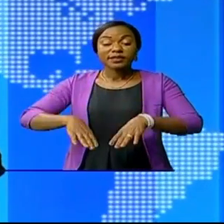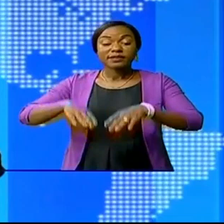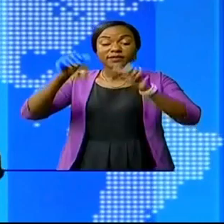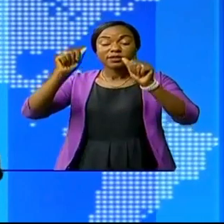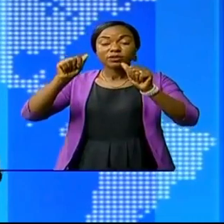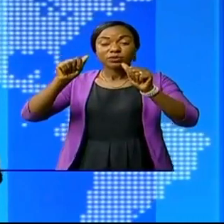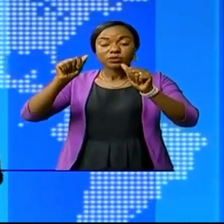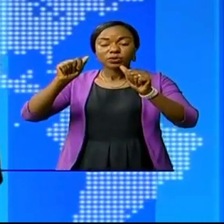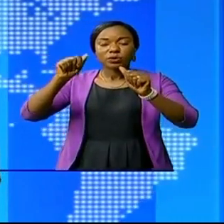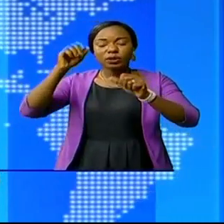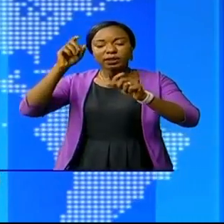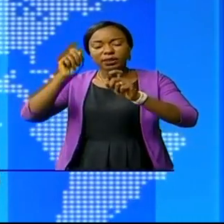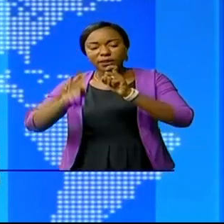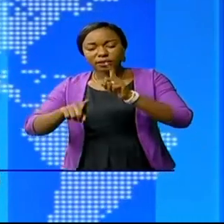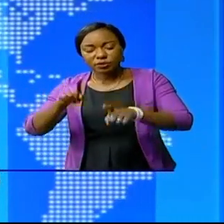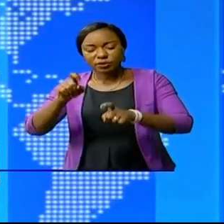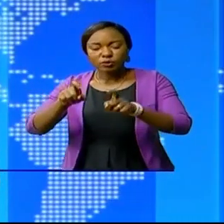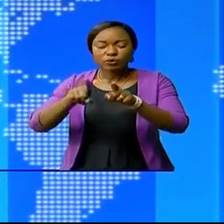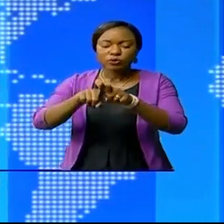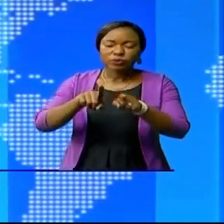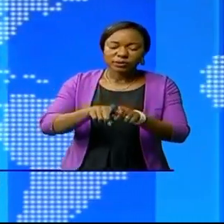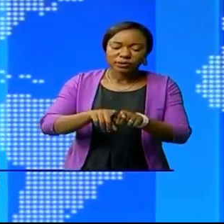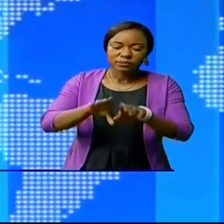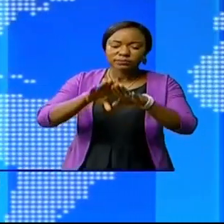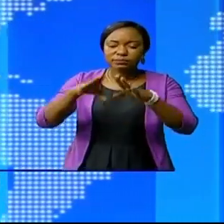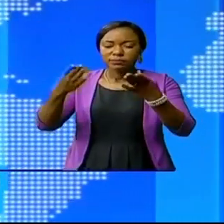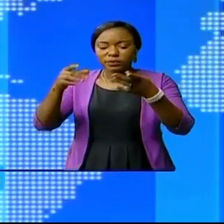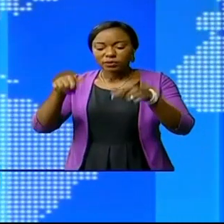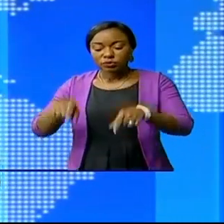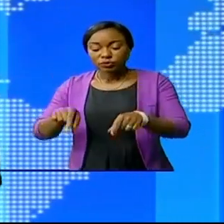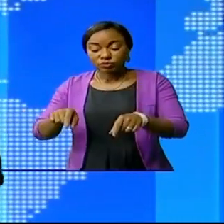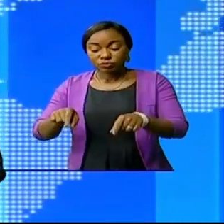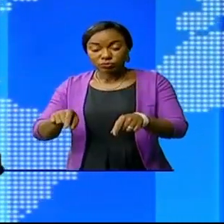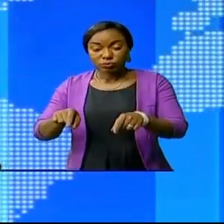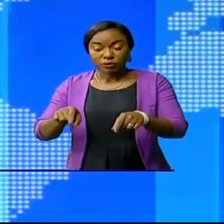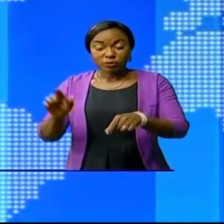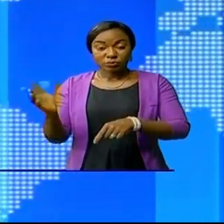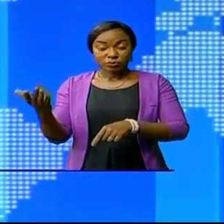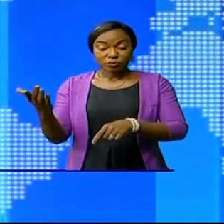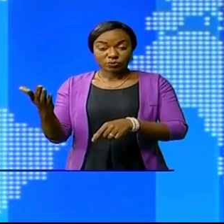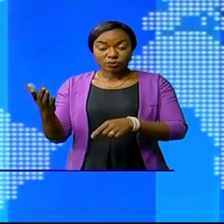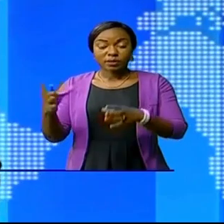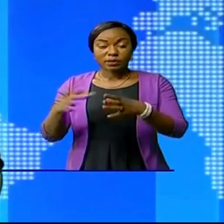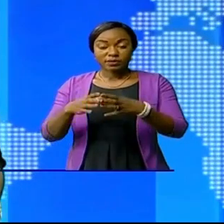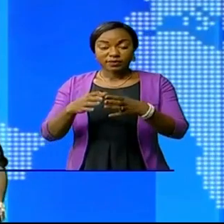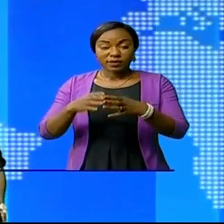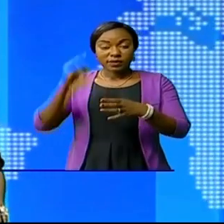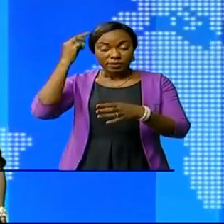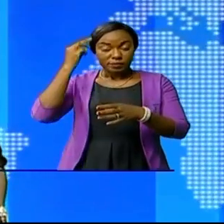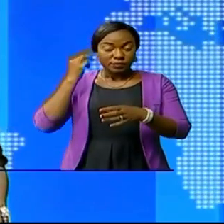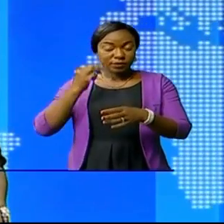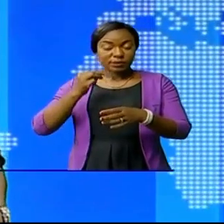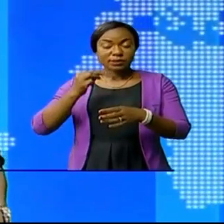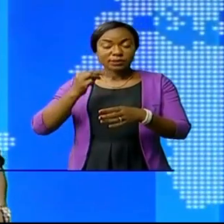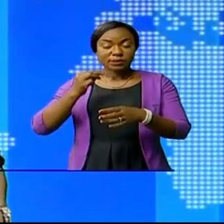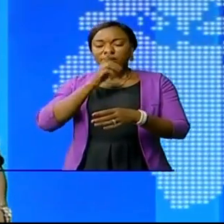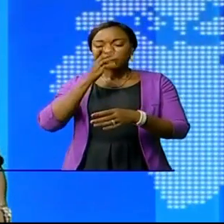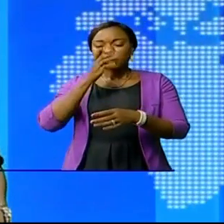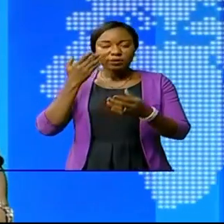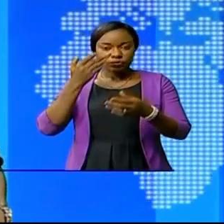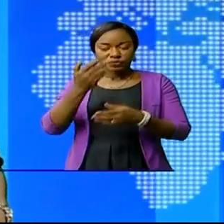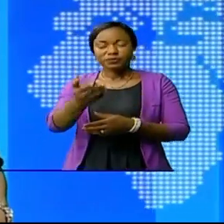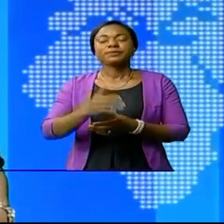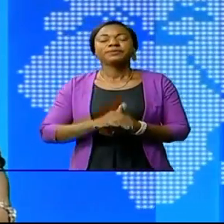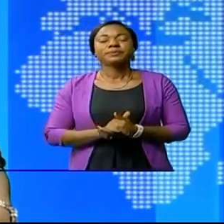réforme foncière est ouvert ce matin par le ministre des Tutelles, Molendo Sakumbina, Dini Angou et Maurice Mbewa pour le